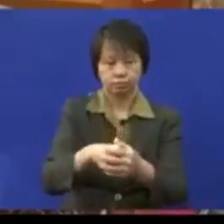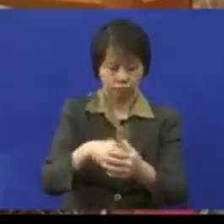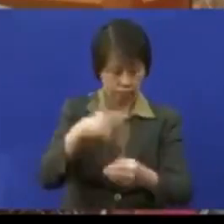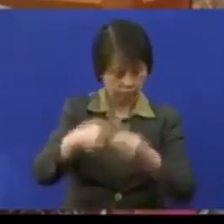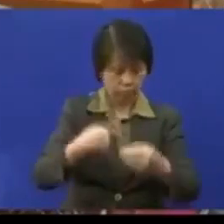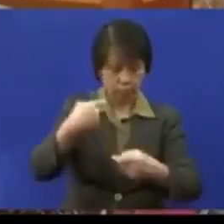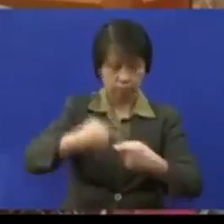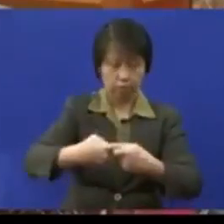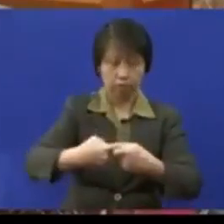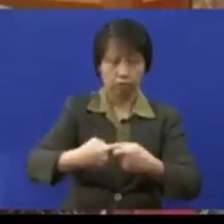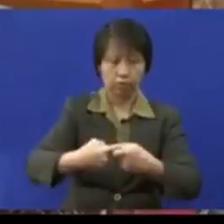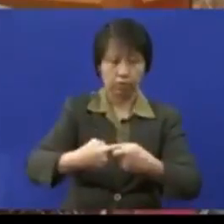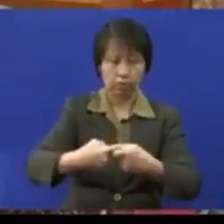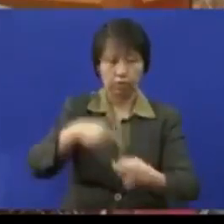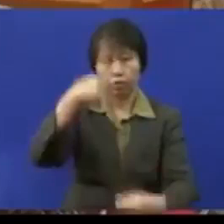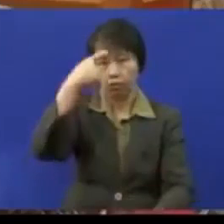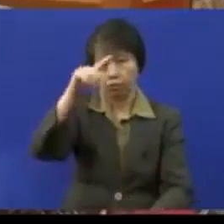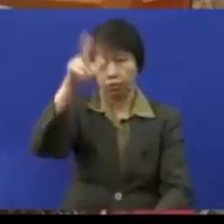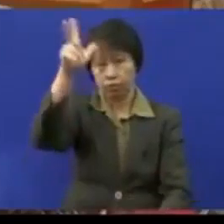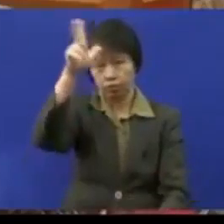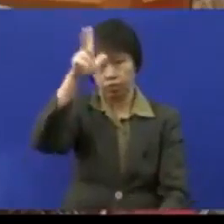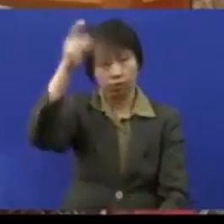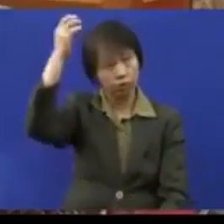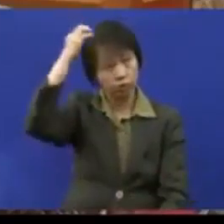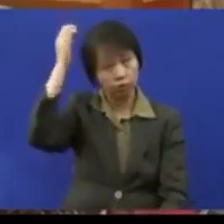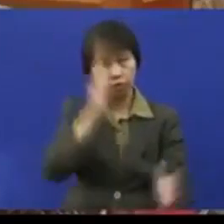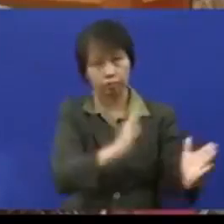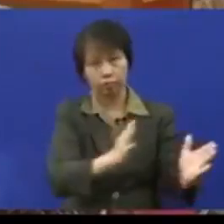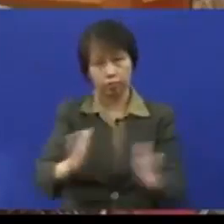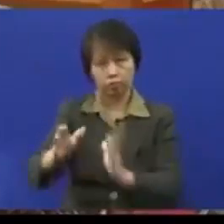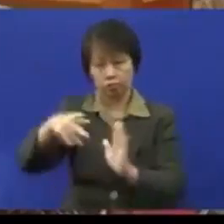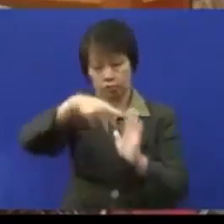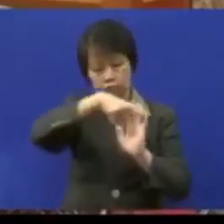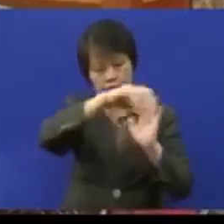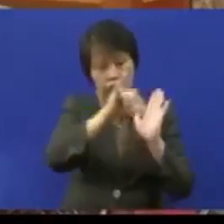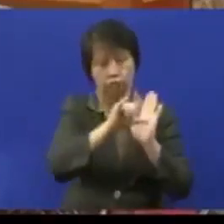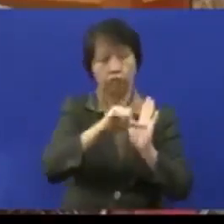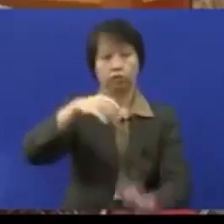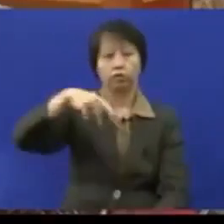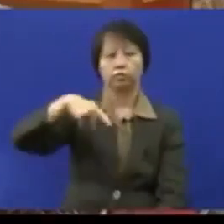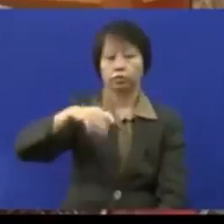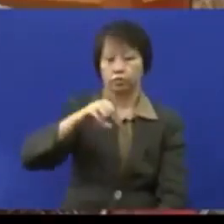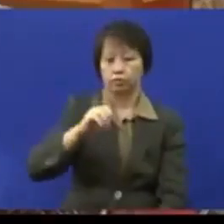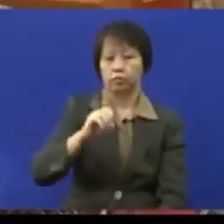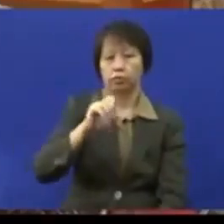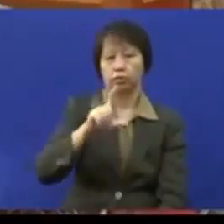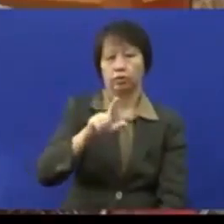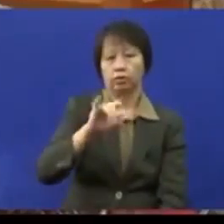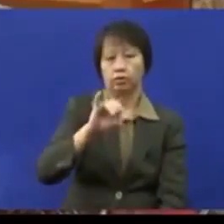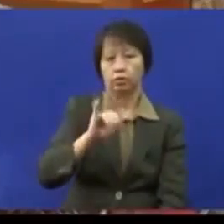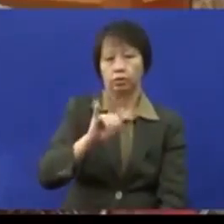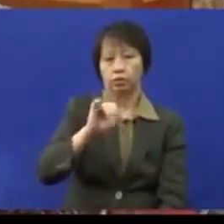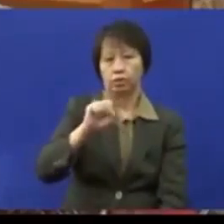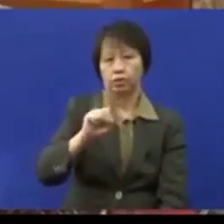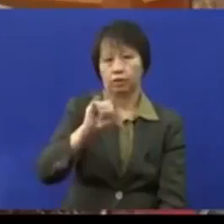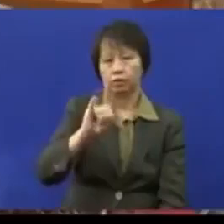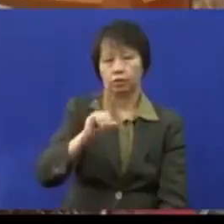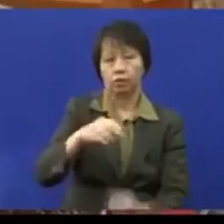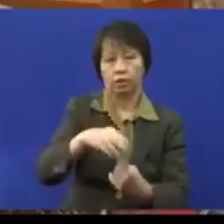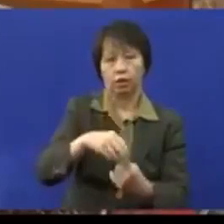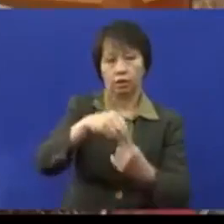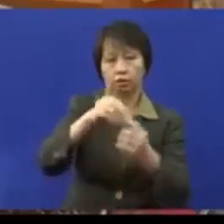disebut untuk kerajaan Selangor mengatur satu polisi khas dan strategik untuk OKU di Selangor dengan